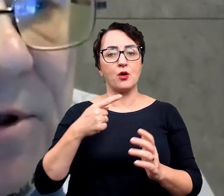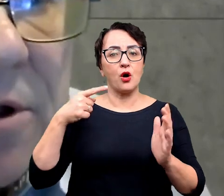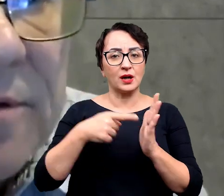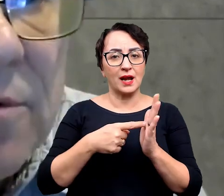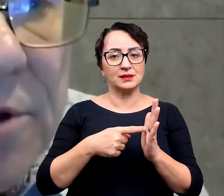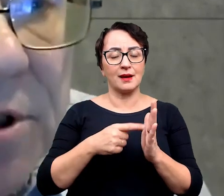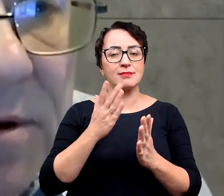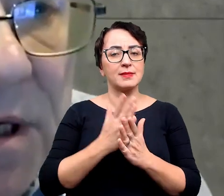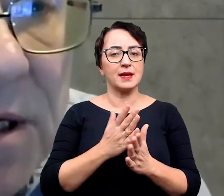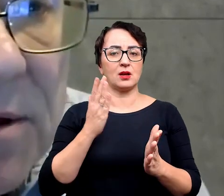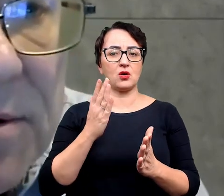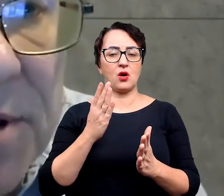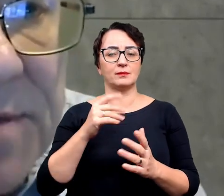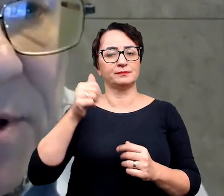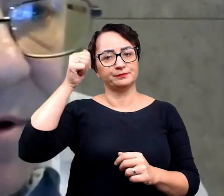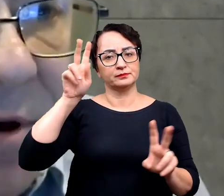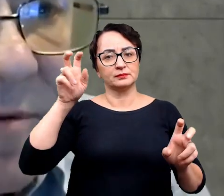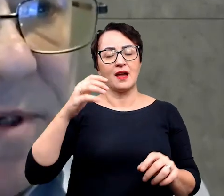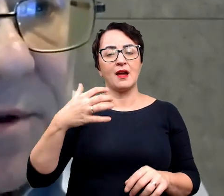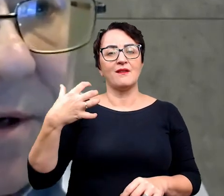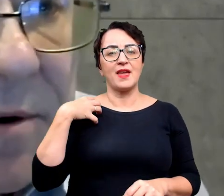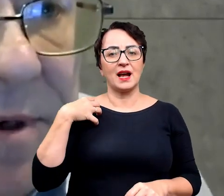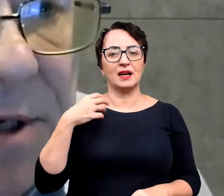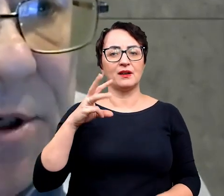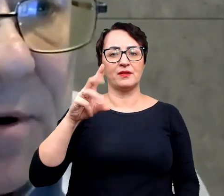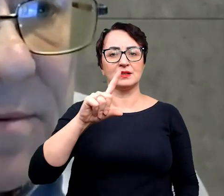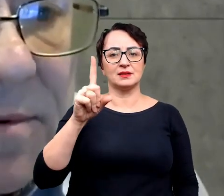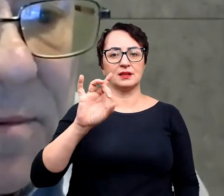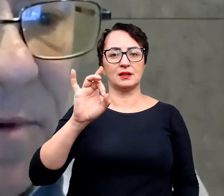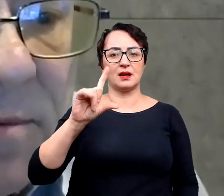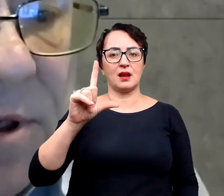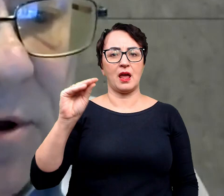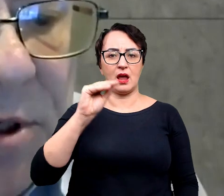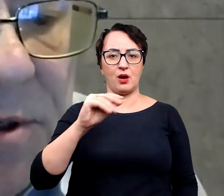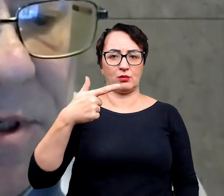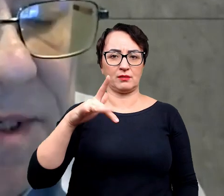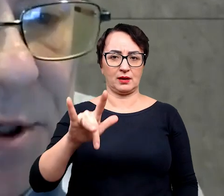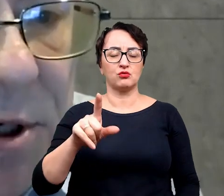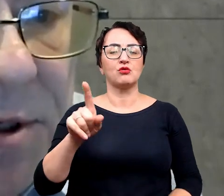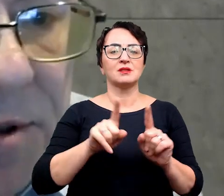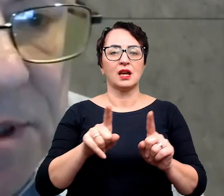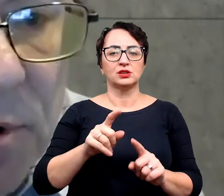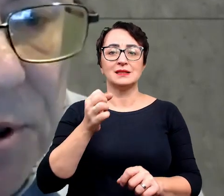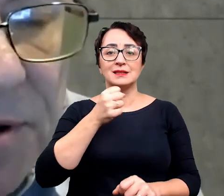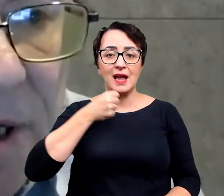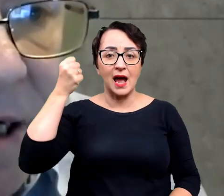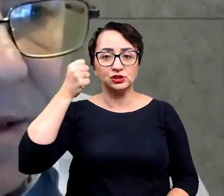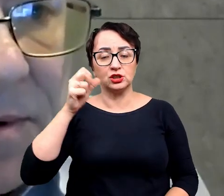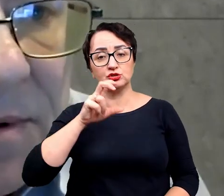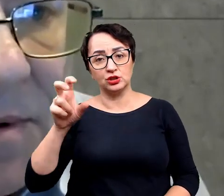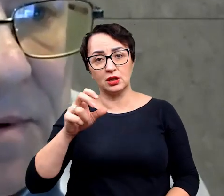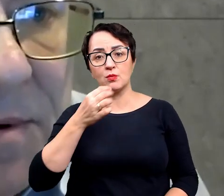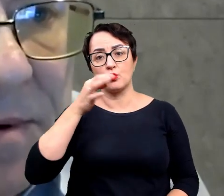określania tylko i wyłącznie tak zwanego wieku względnego. To znaczy, mówimy tylko, czy coś jest starsze, czy coś jest młodsze.